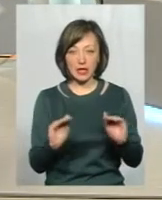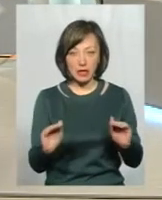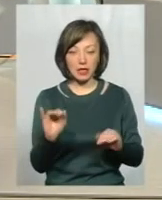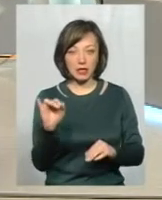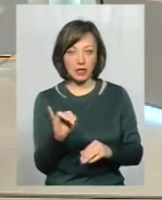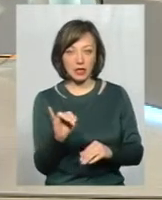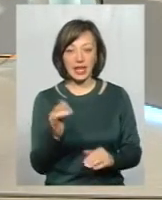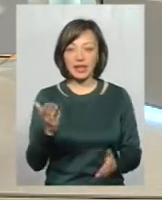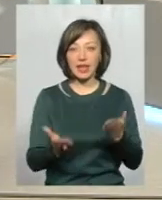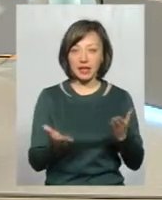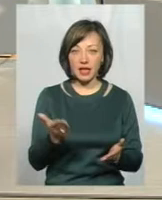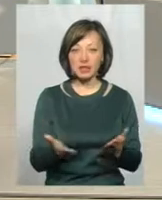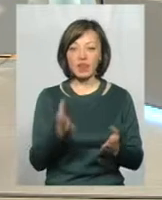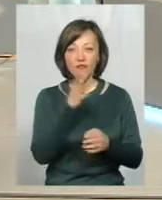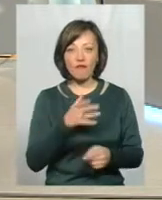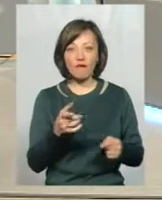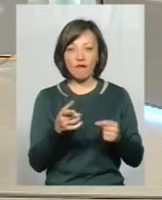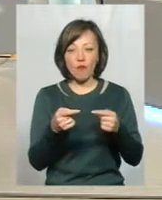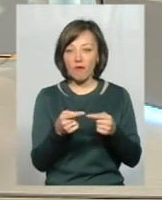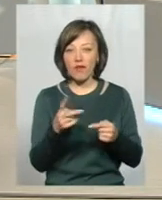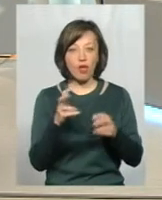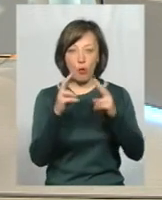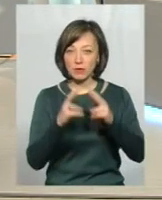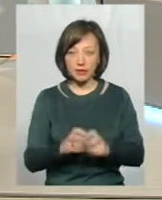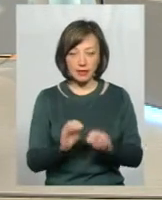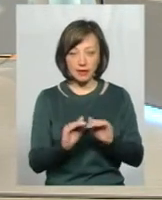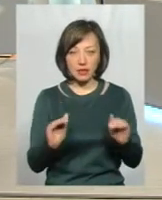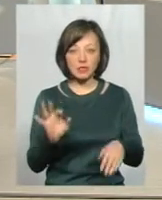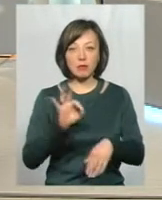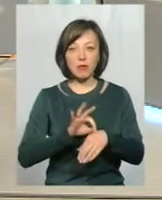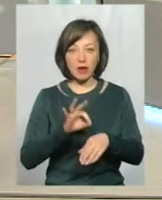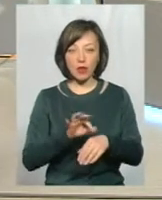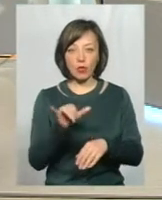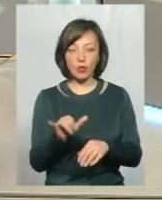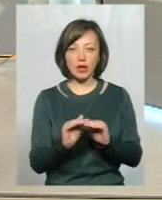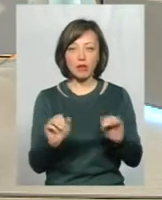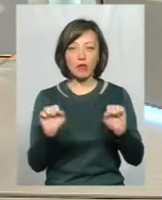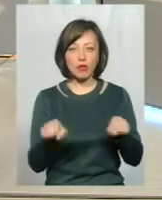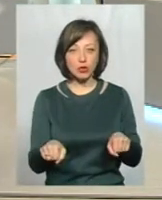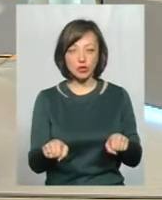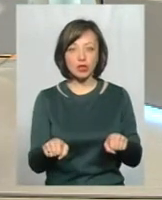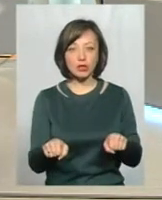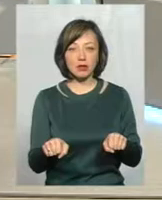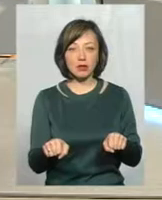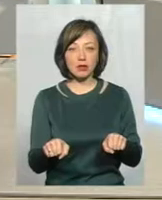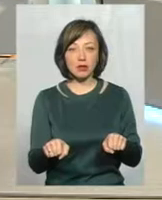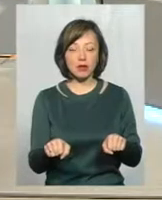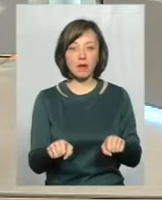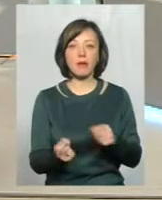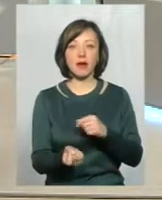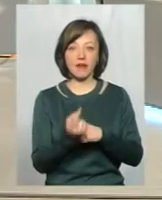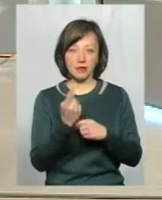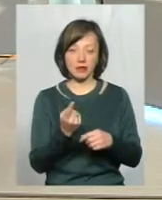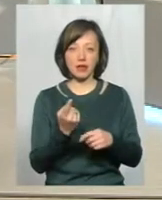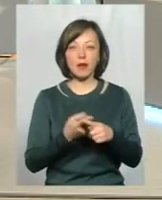якщо ми вовремі не обслідуємо їх, то заболівання у цих дітей може з більшої долі вероятності